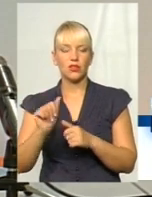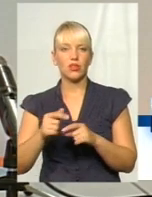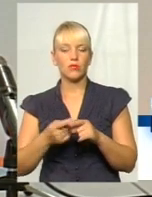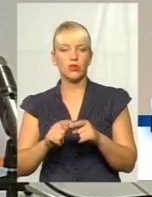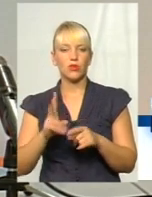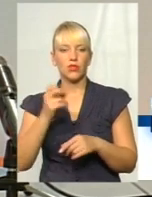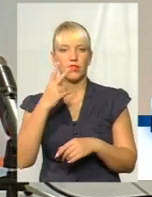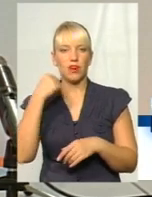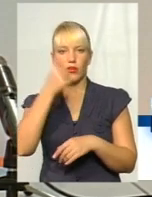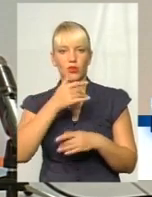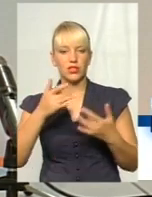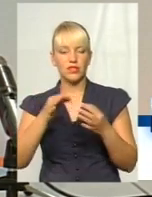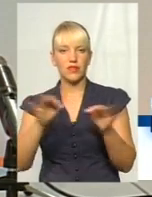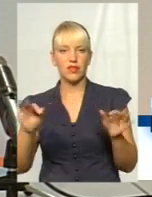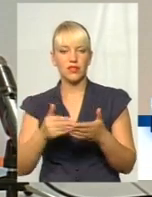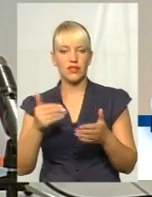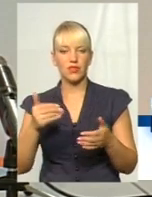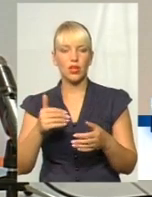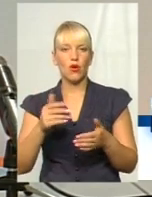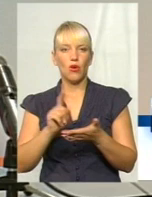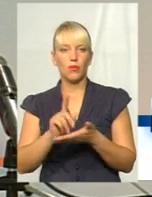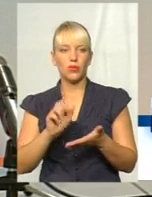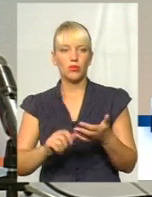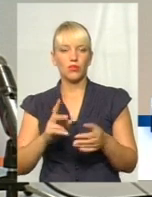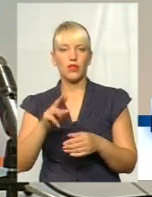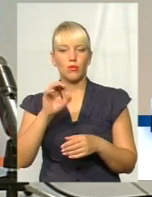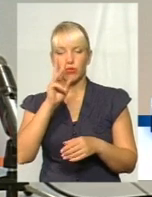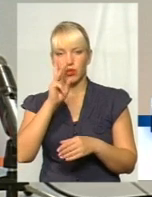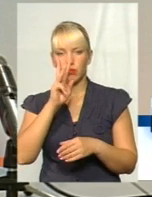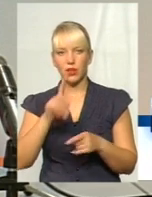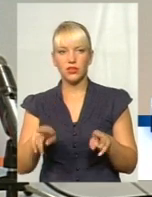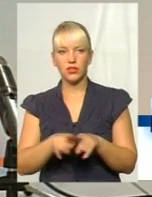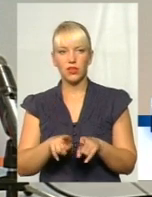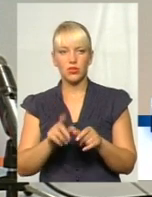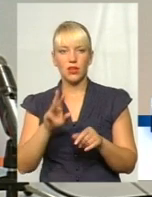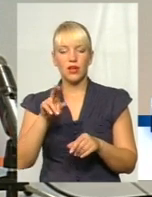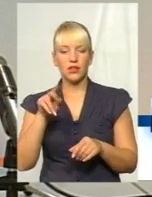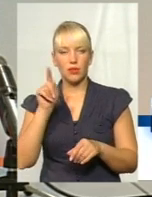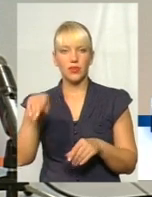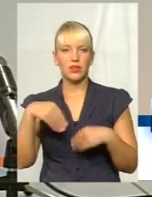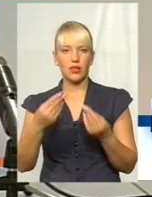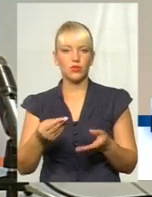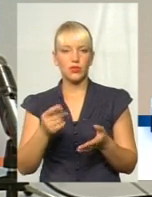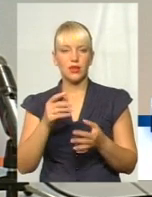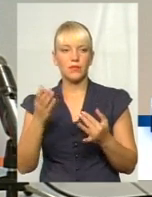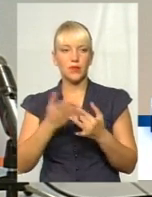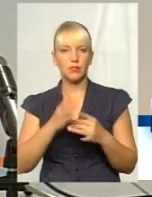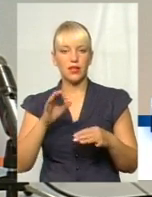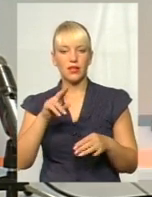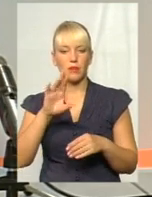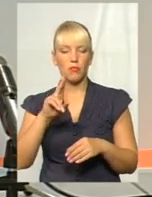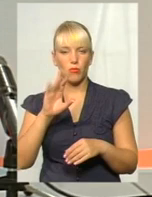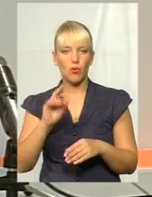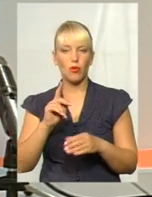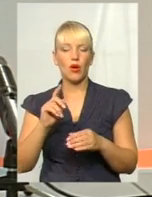на 2 роки звільняється взагалі від оподаткування фонд заробітної плати. Крім того, там надаються пільги по податку на нерухомість на 3